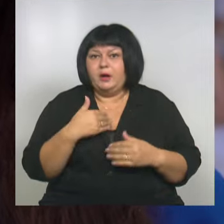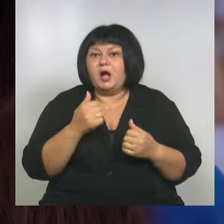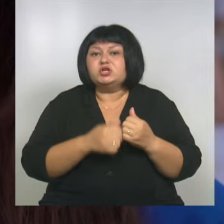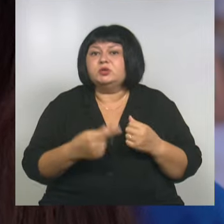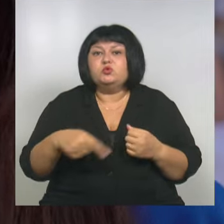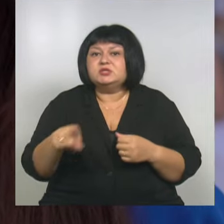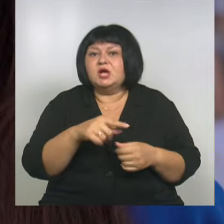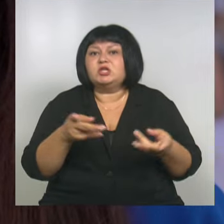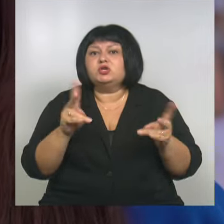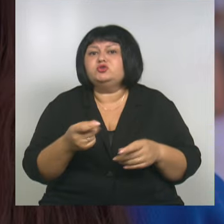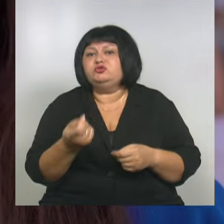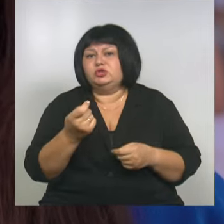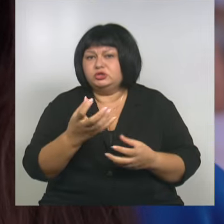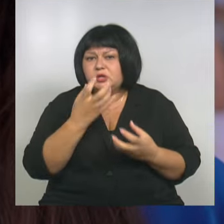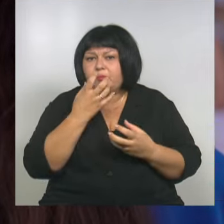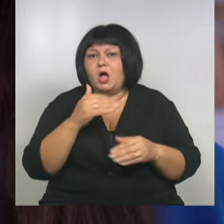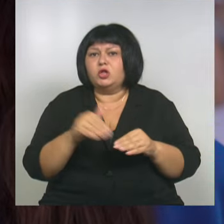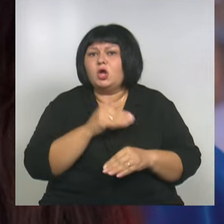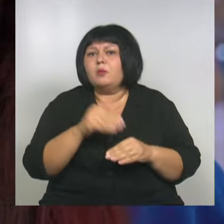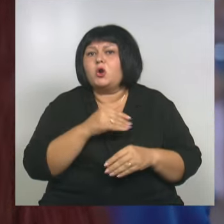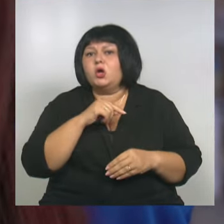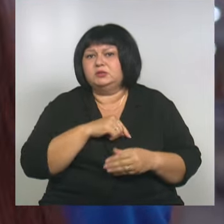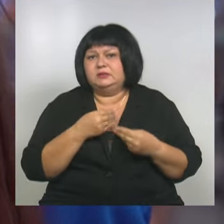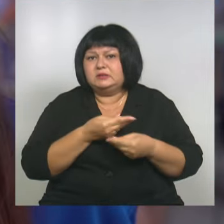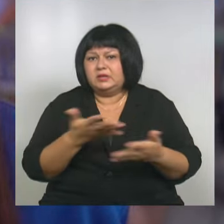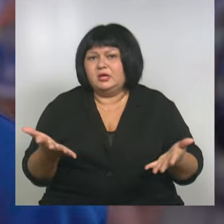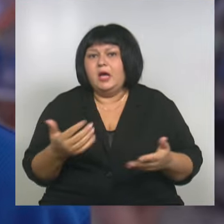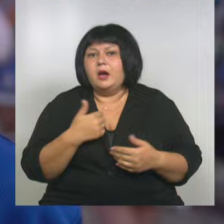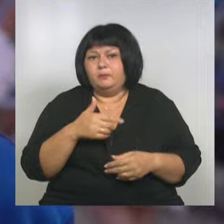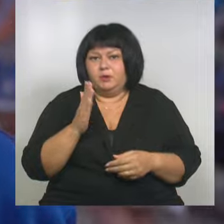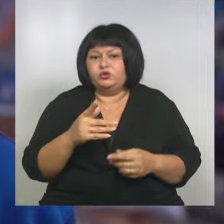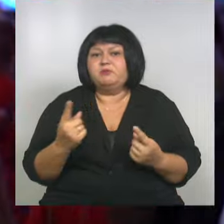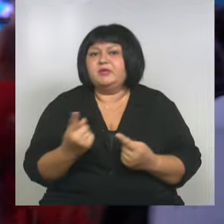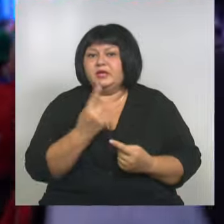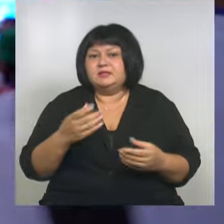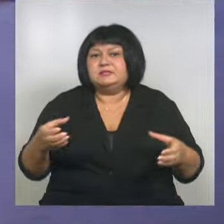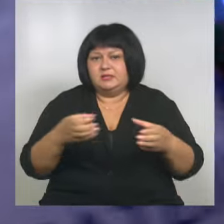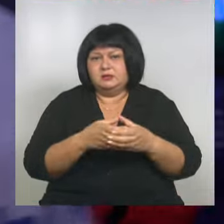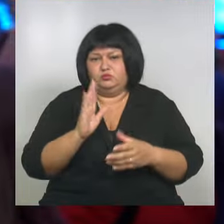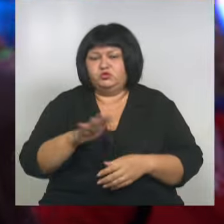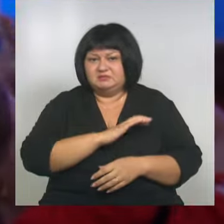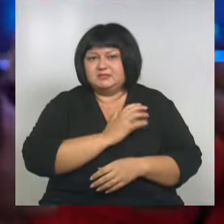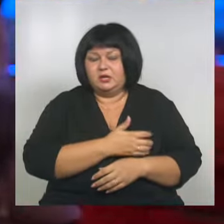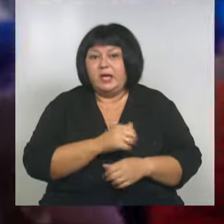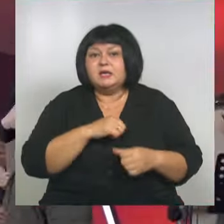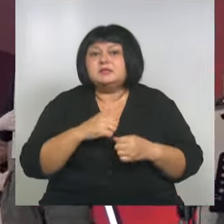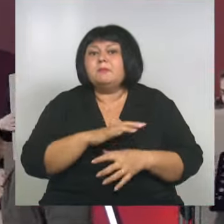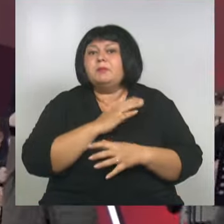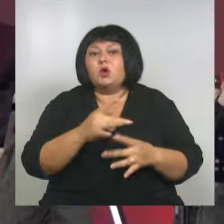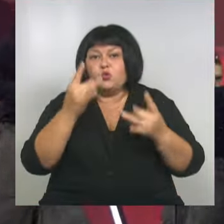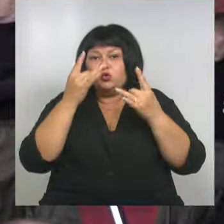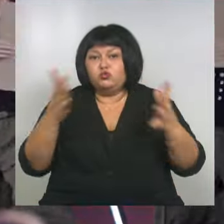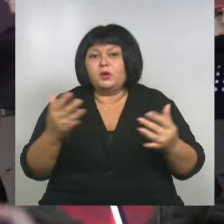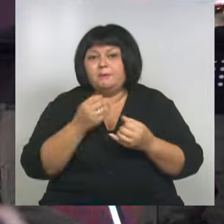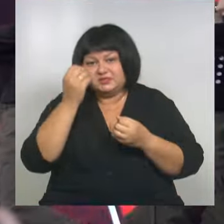нас остается частичка тепла и доброты, мы будем едины, мы будем сильны. Самое масштабное культурно